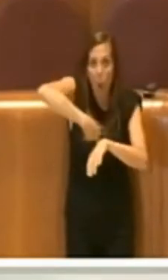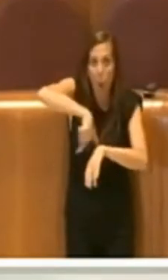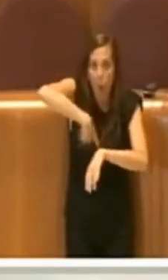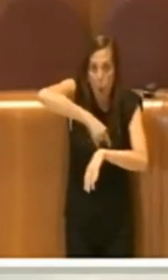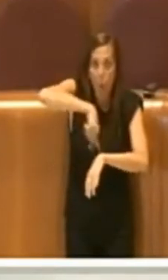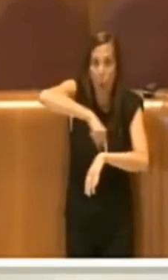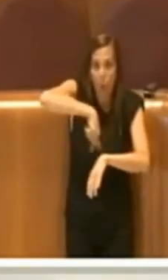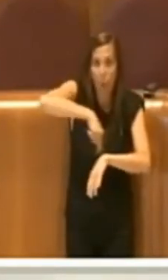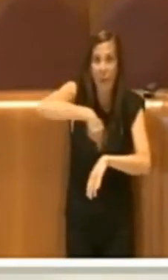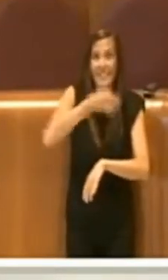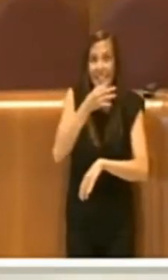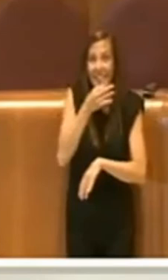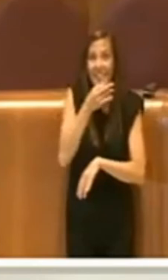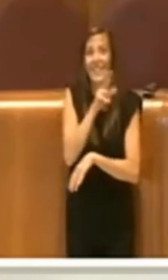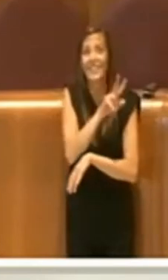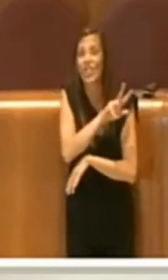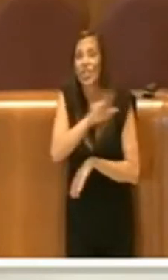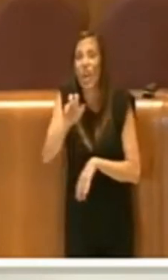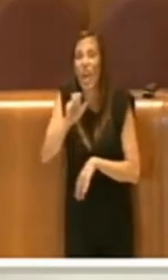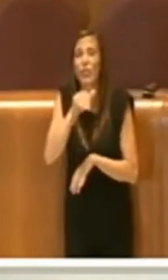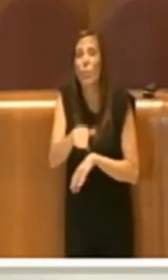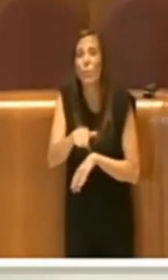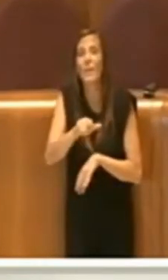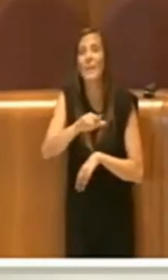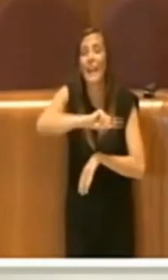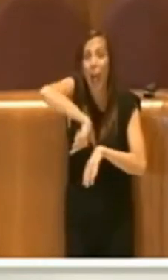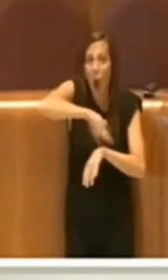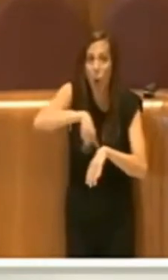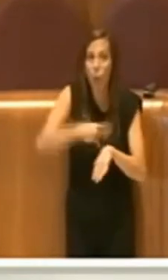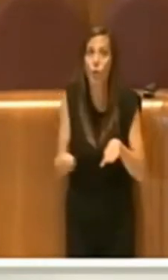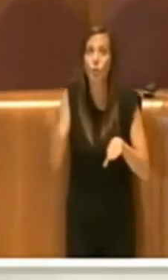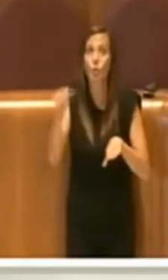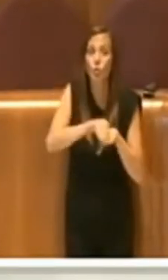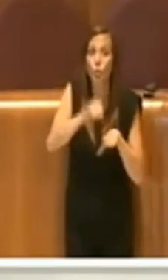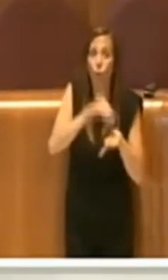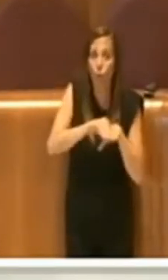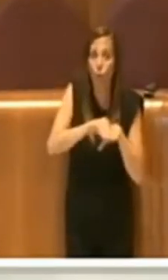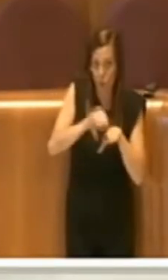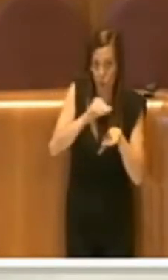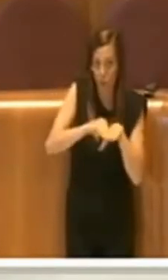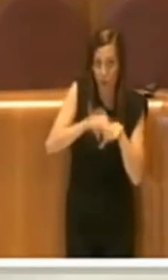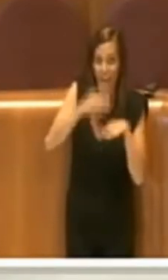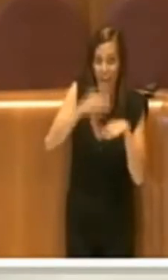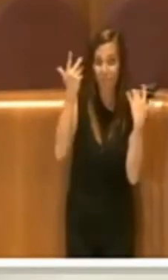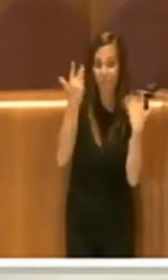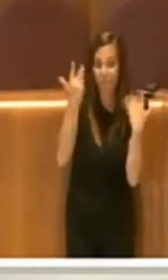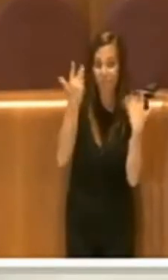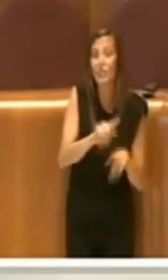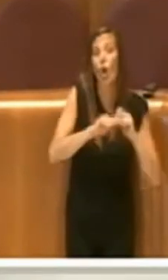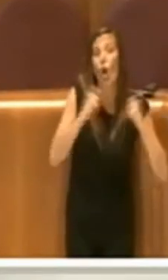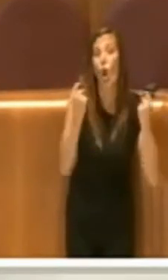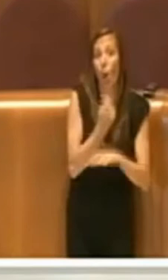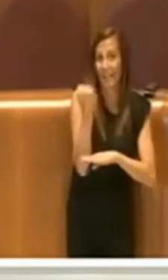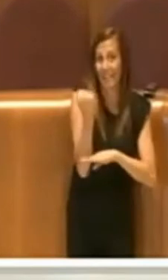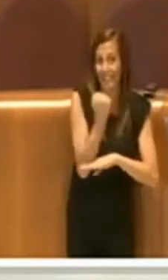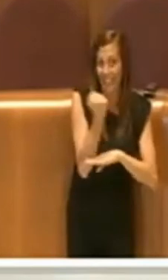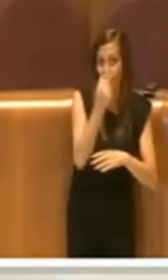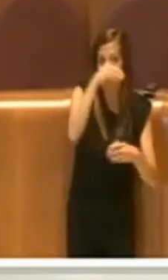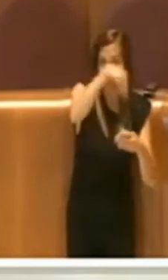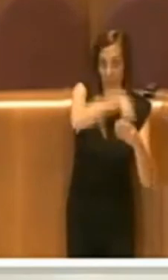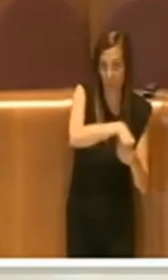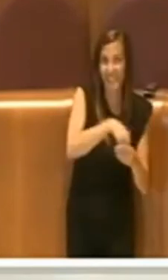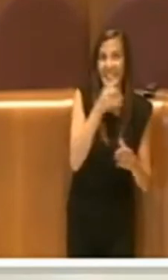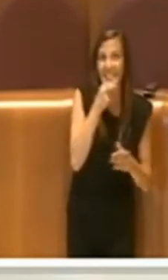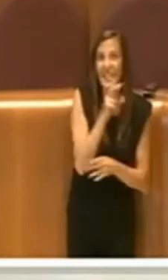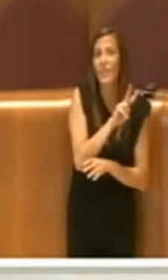sono 300 mila ore di lavoro supplementare fatto dai lavoratori sul Global Service e dunque sono